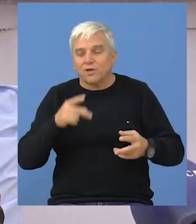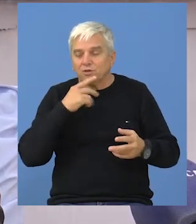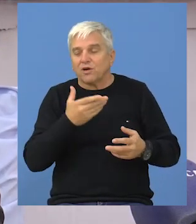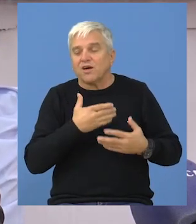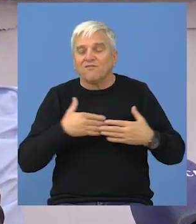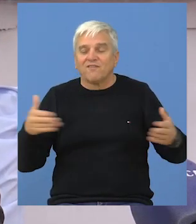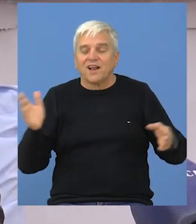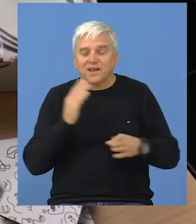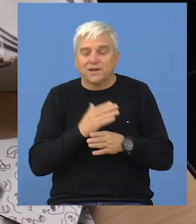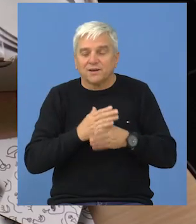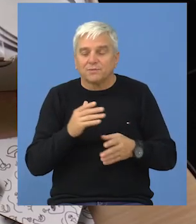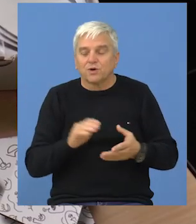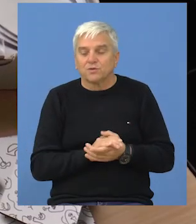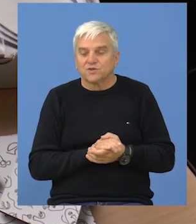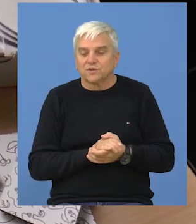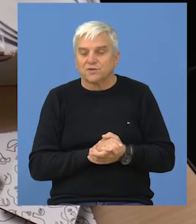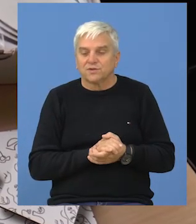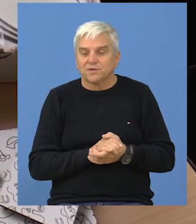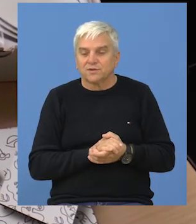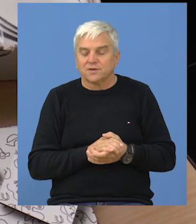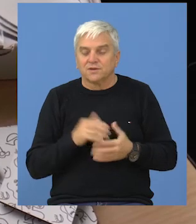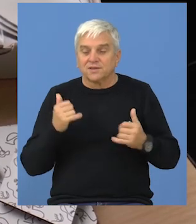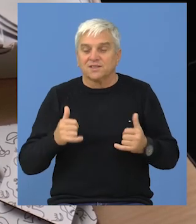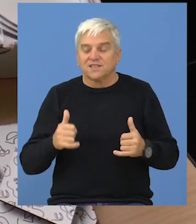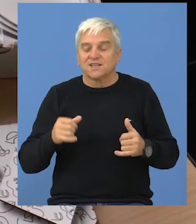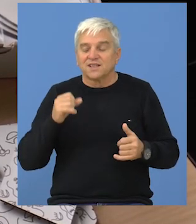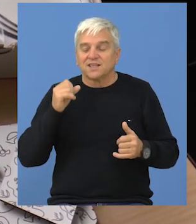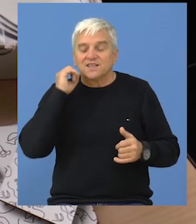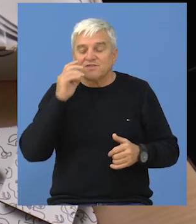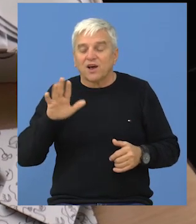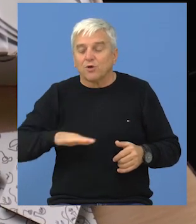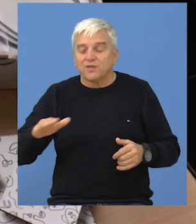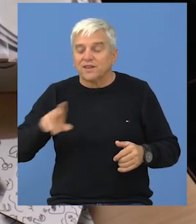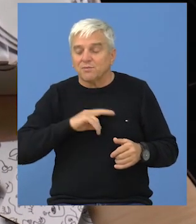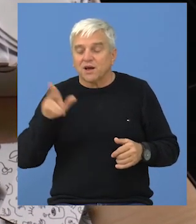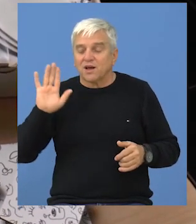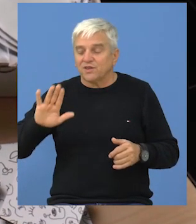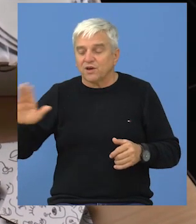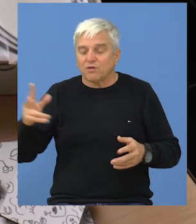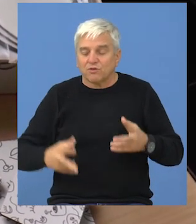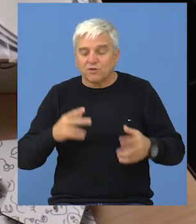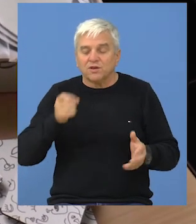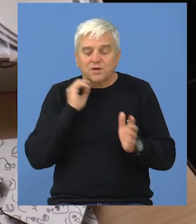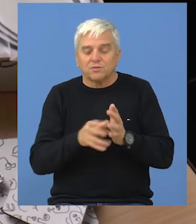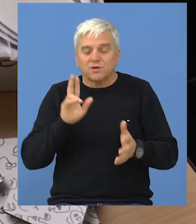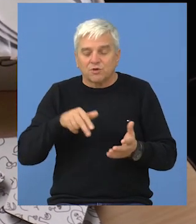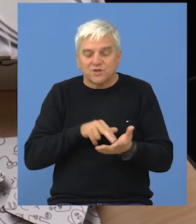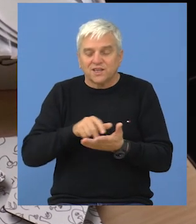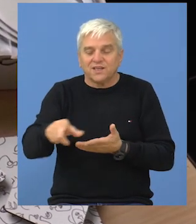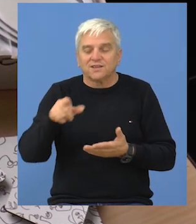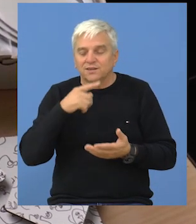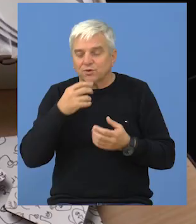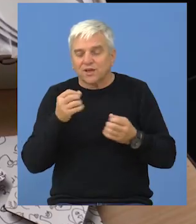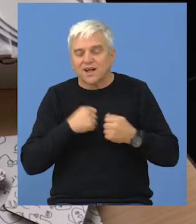što je nam velika pomoć, baš velika jer sad svako dete će imati svoj robot i mnogo brže će